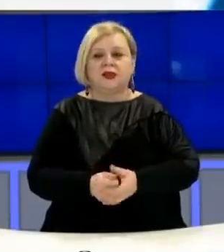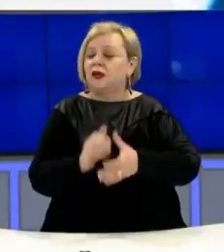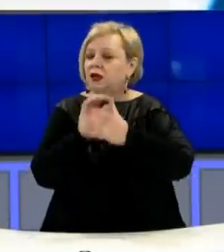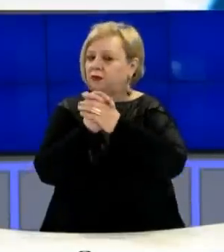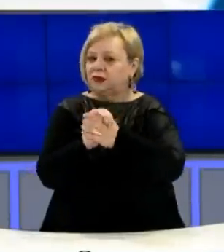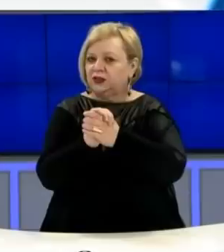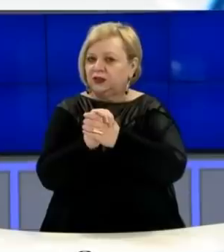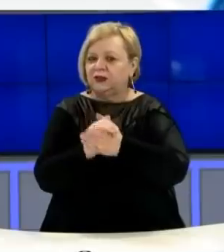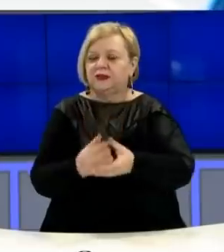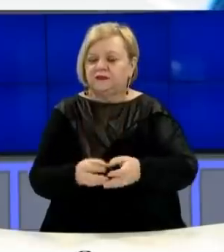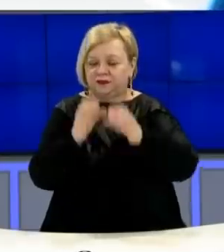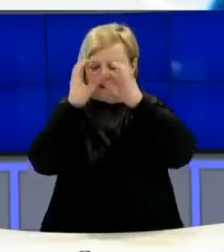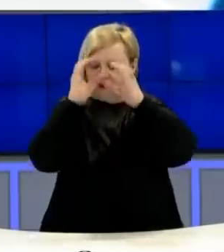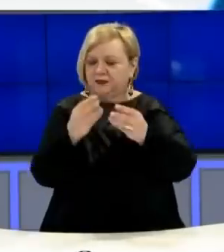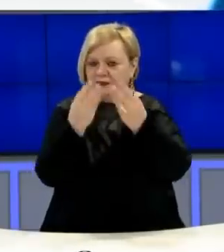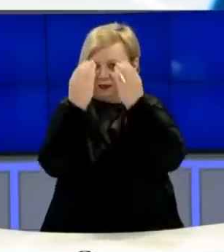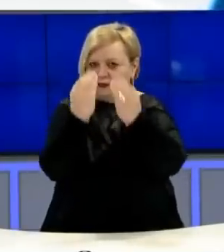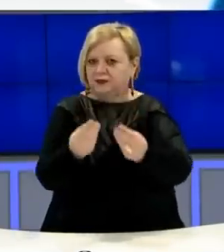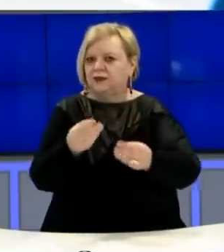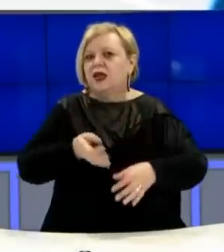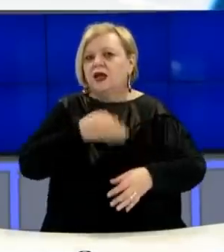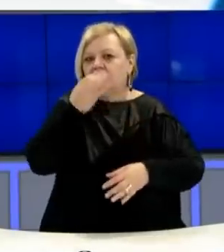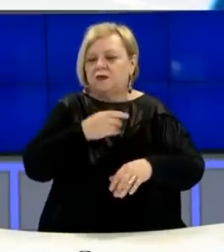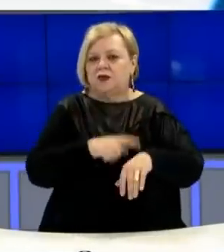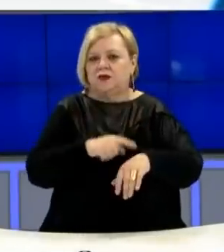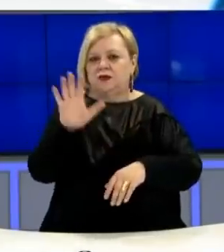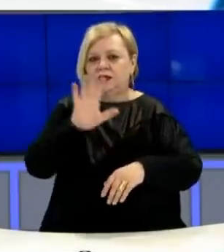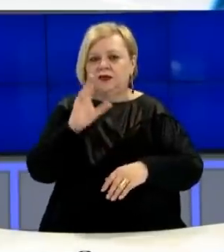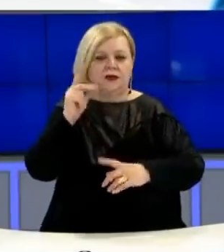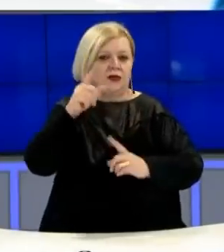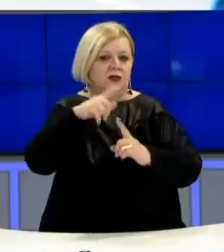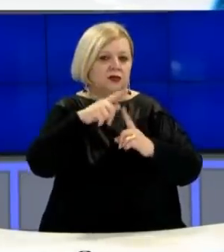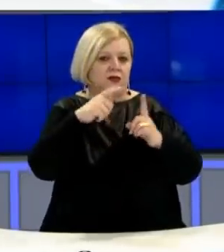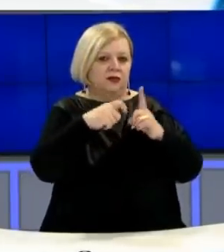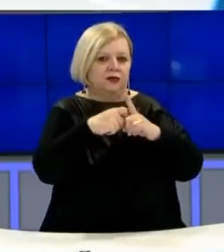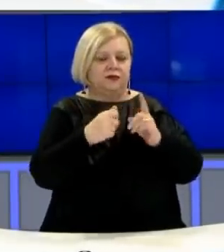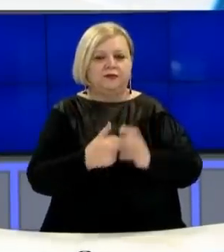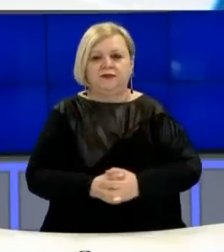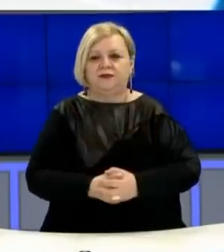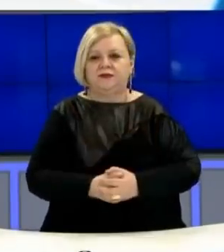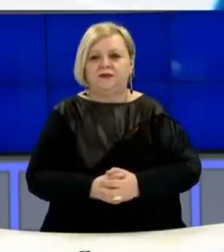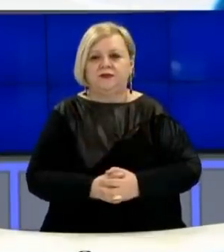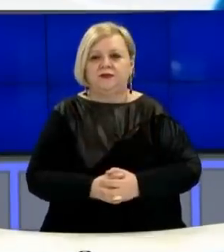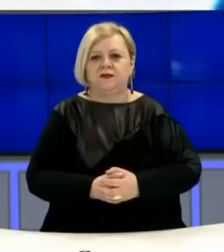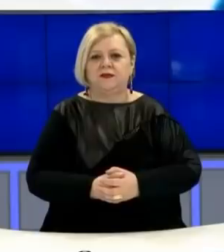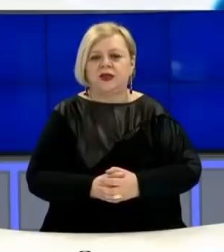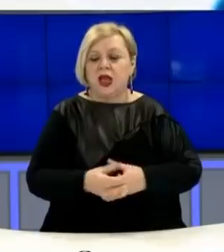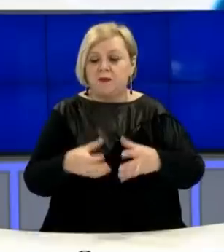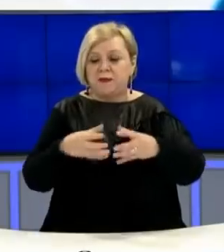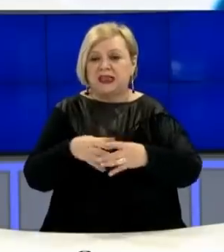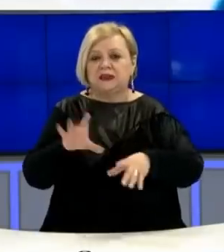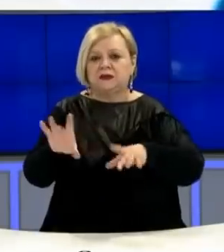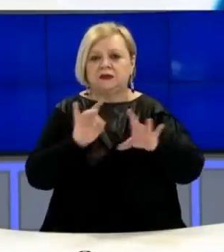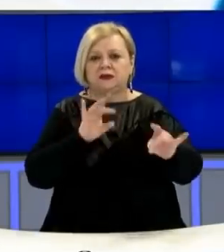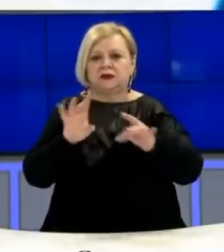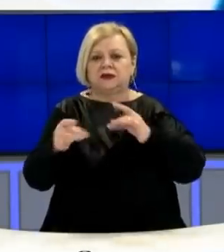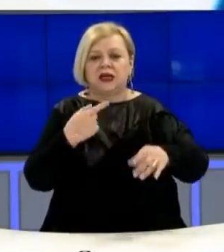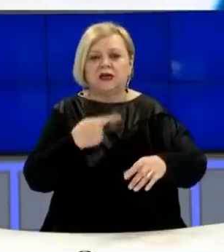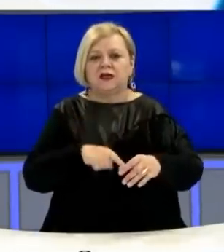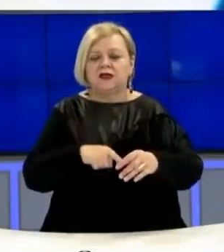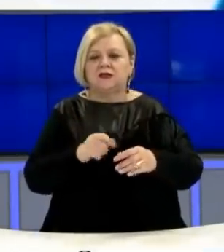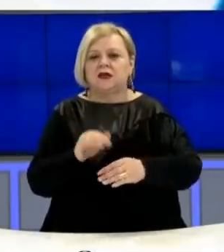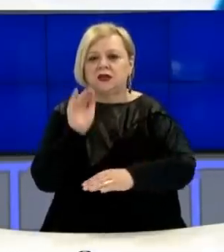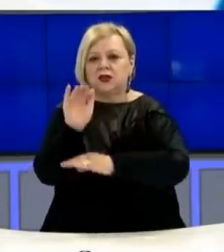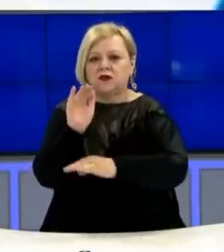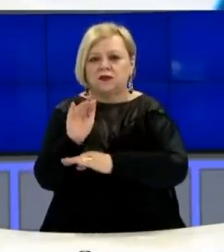Përshëndetje të ndëruar shikues, kjo është edicion i lajmeve jorës 7 vjetë në televizionin e Kosovës. Panelis Gjedor për ankesat e për ashtresa